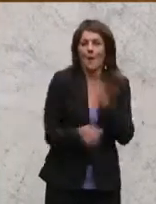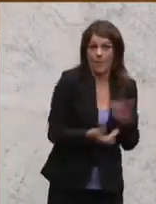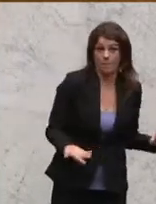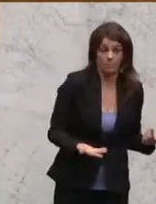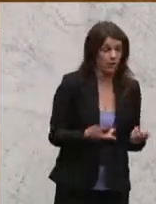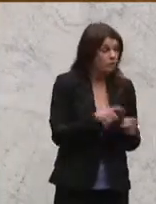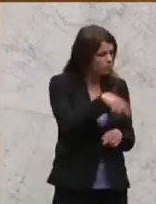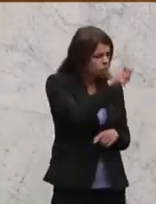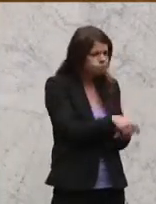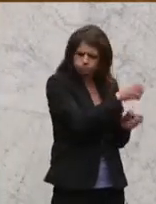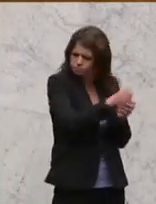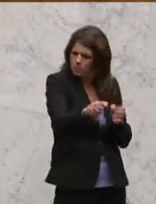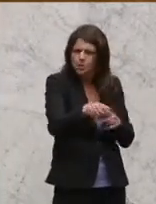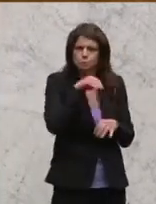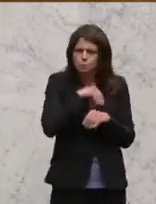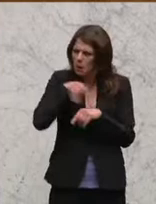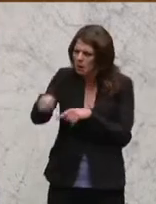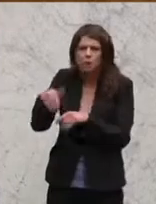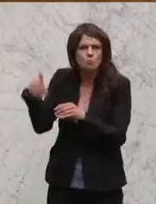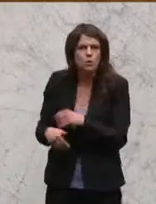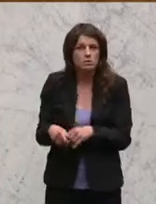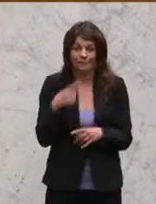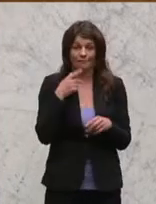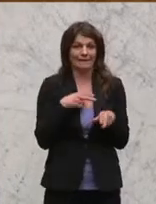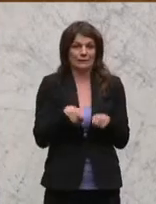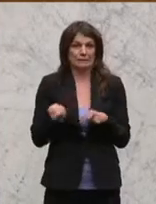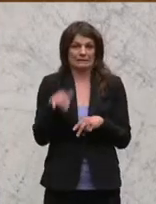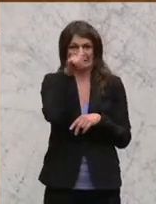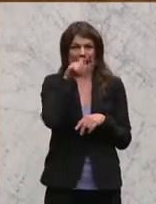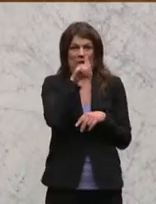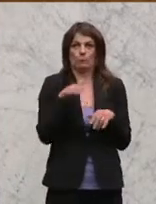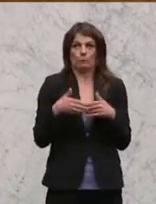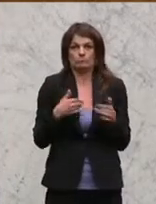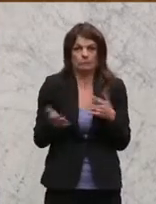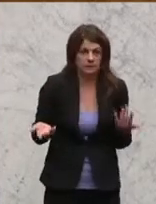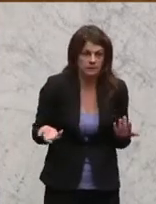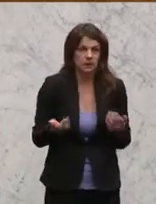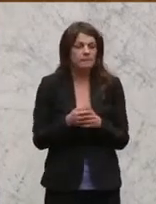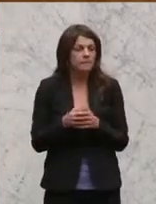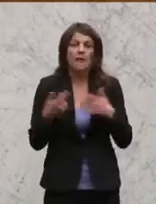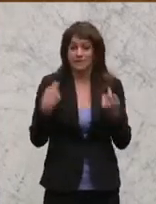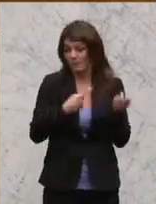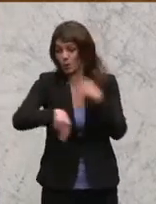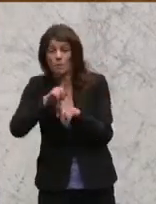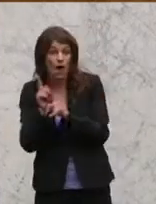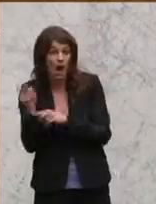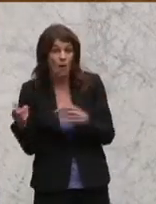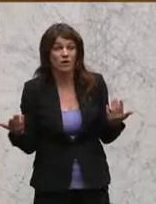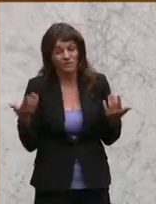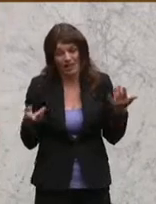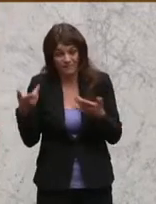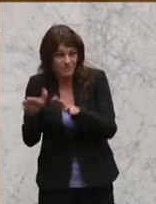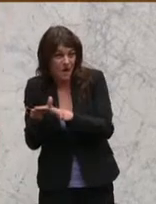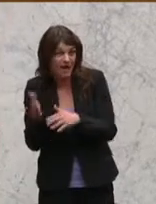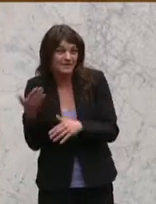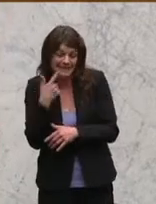Seite, wo jemand in der Psychiatrie gelandet ist, wo man sagt, das war ein Justizirrtum. Aber es gibt natürlich auch die andere Seite, und das ist möglicherweise ein Fall, wo man